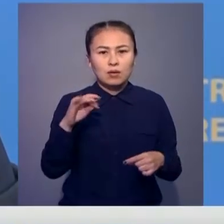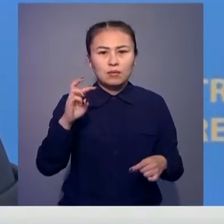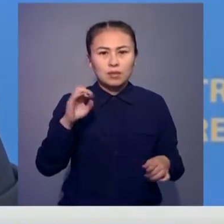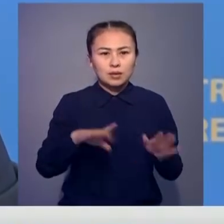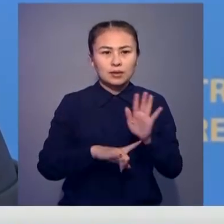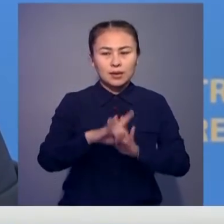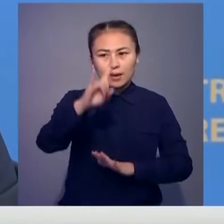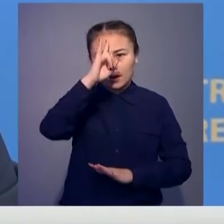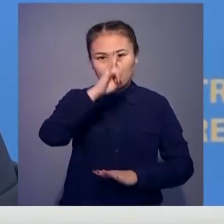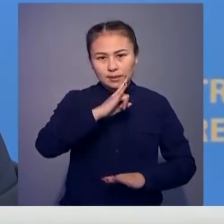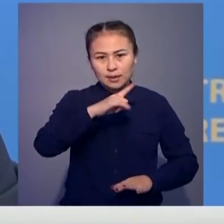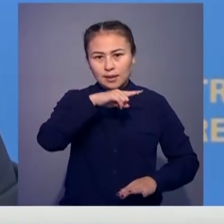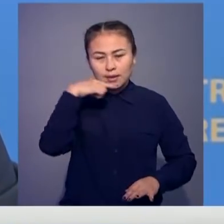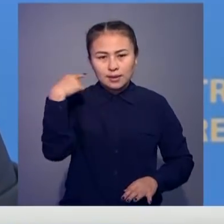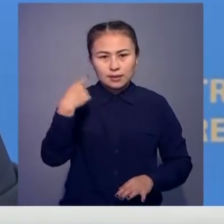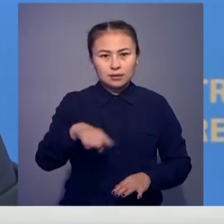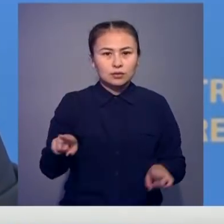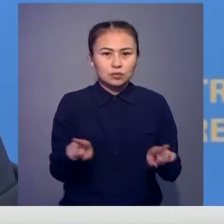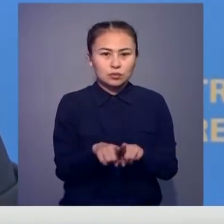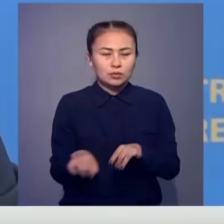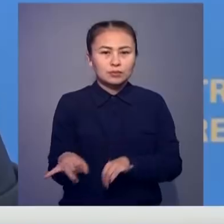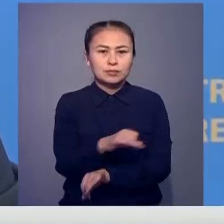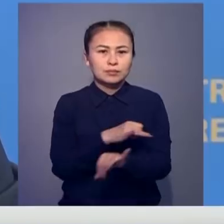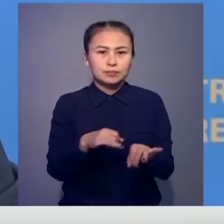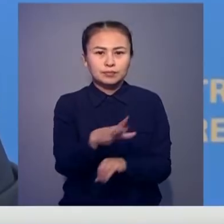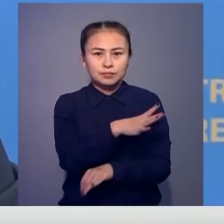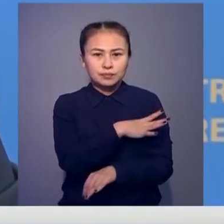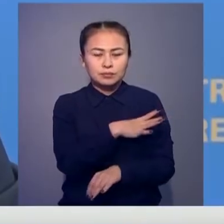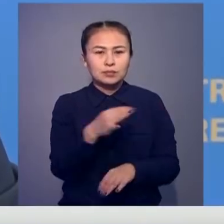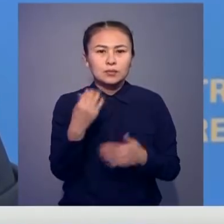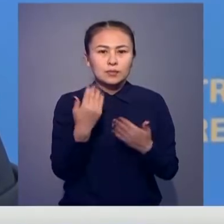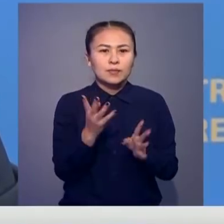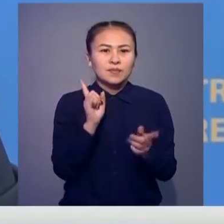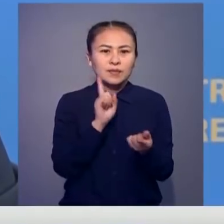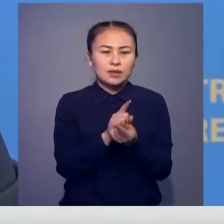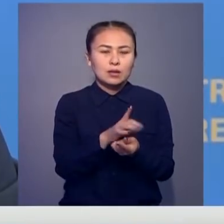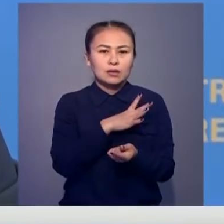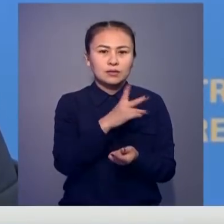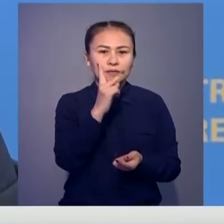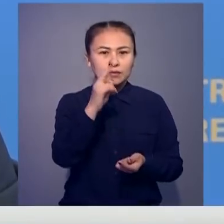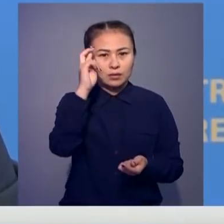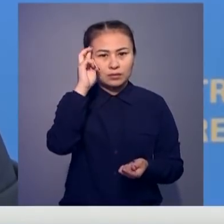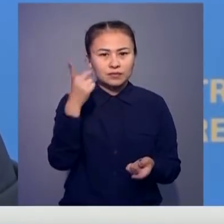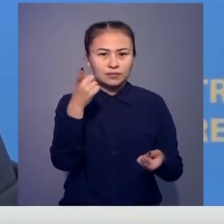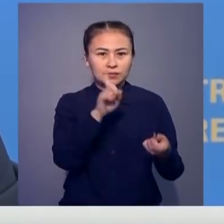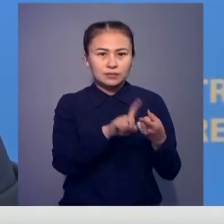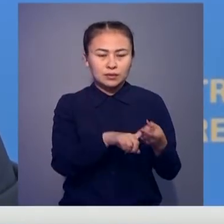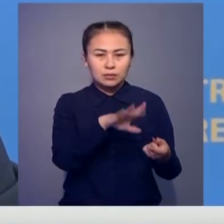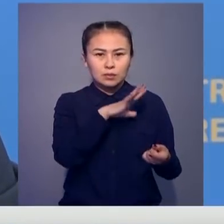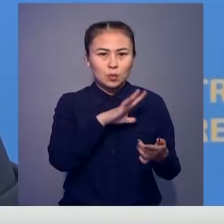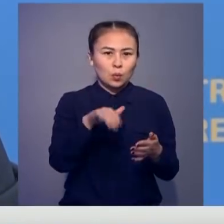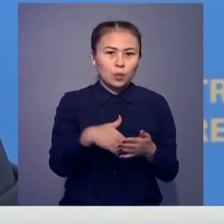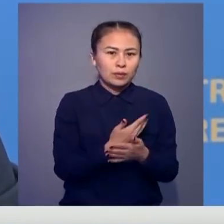Қазақстан-Ресе ынтымақтастығыда талқыланған ата бөткім келет. Бұл кездесу екелдің байланысына жаңа